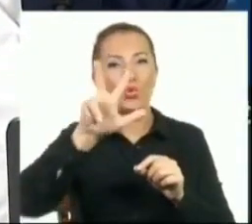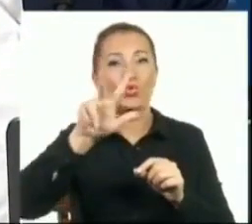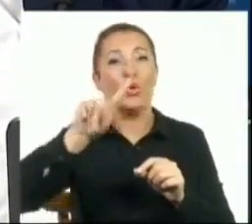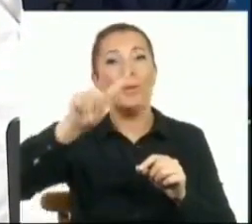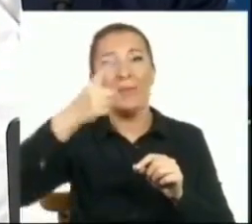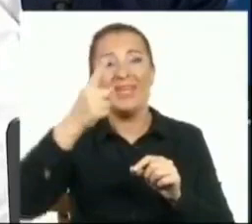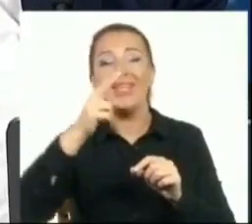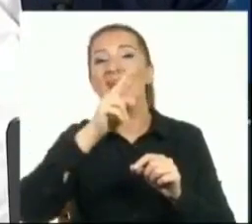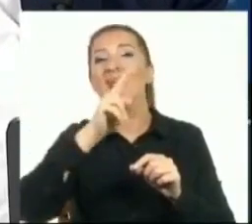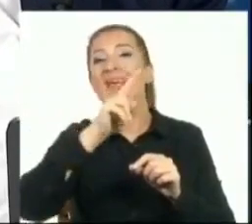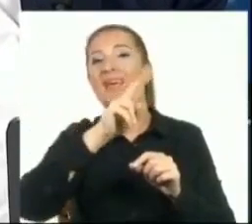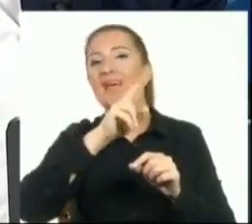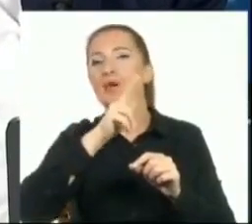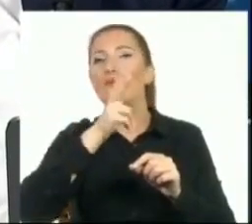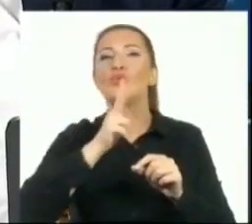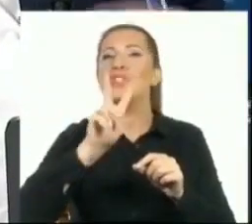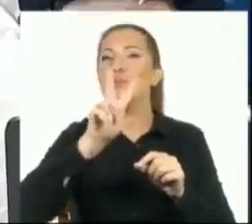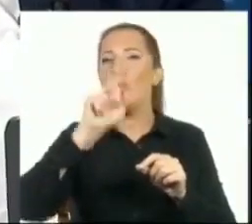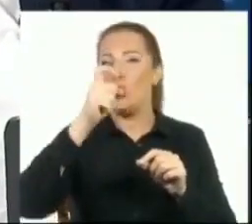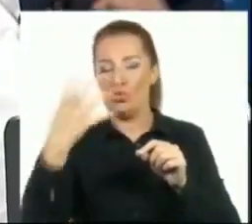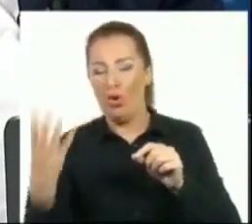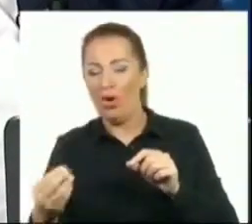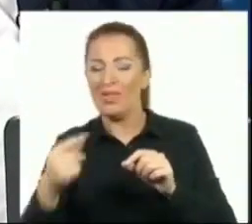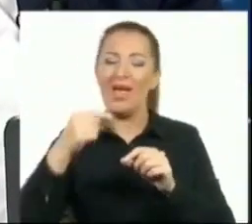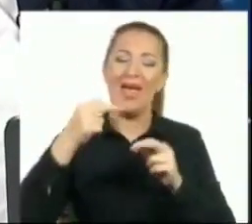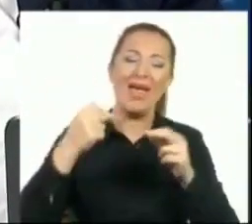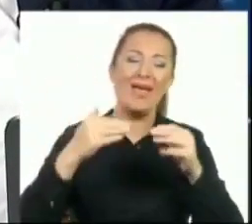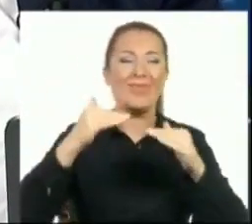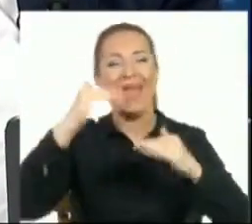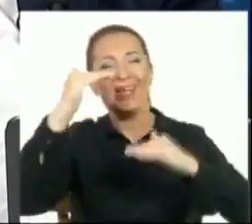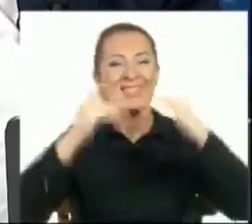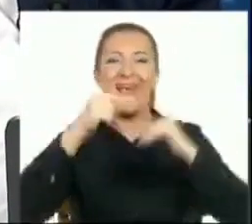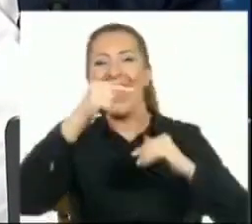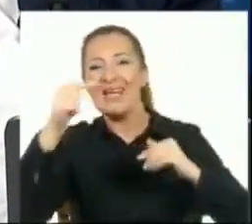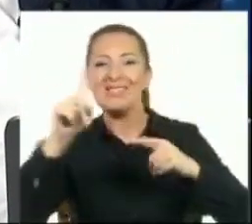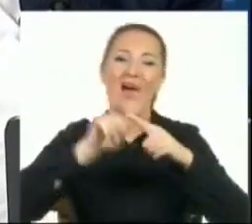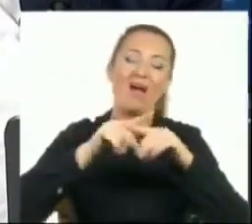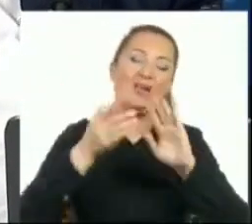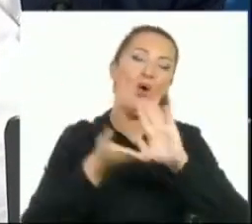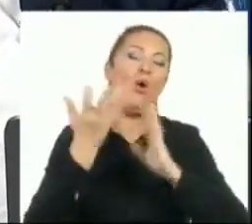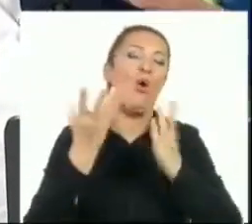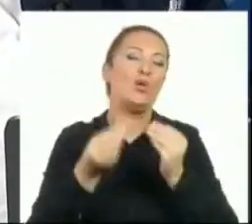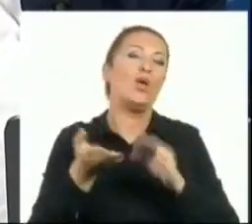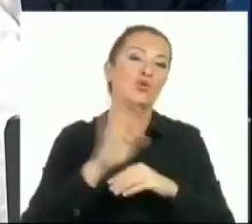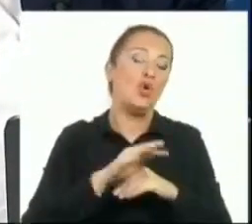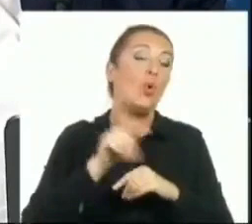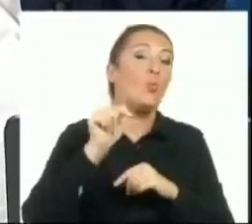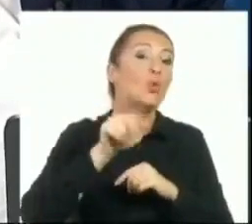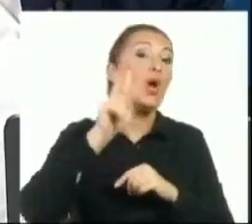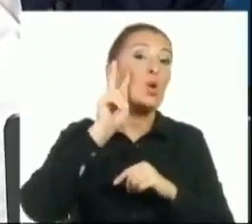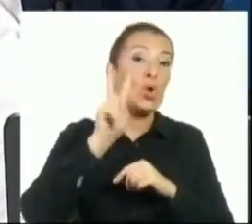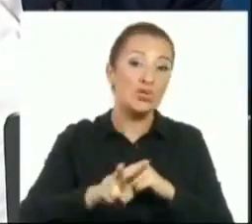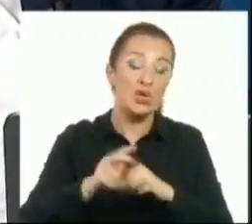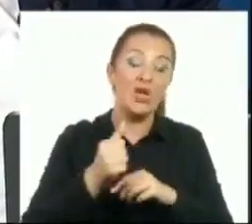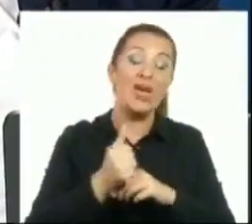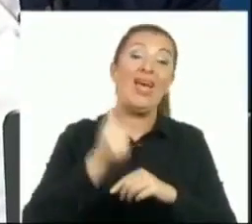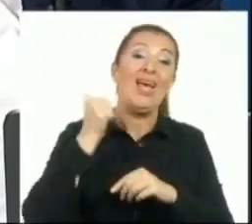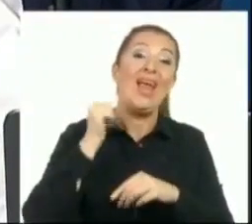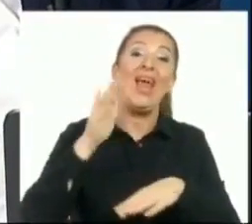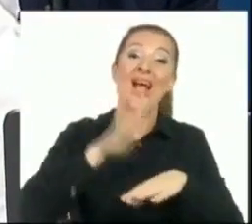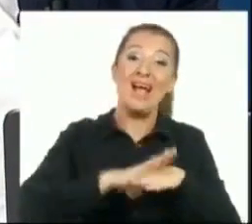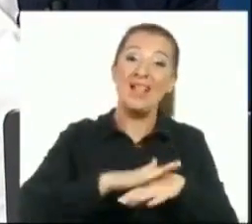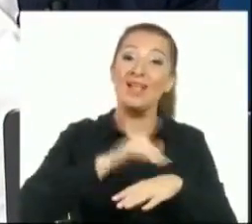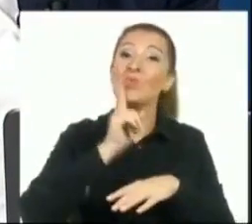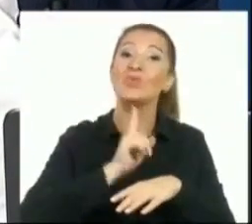.729'a düştü. Artısı, eksi çıkarıldıktan sonra. Bu da gösteriyor ki geriye kalan